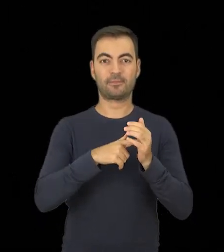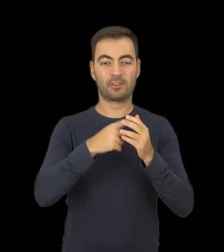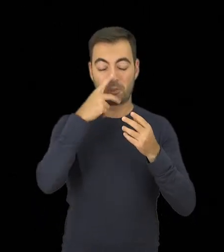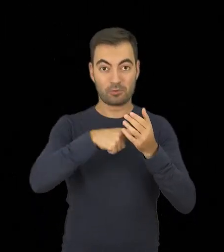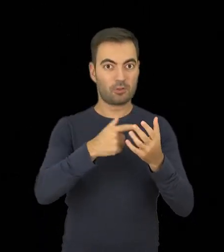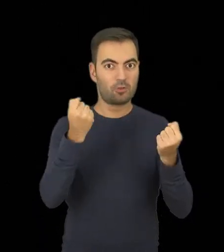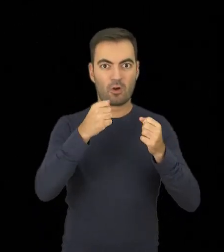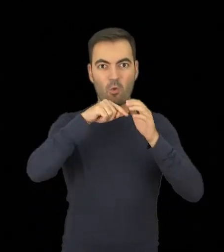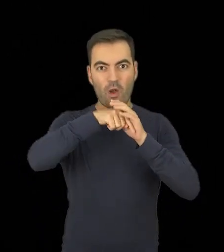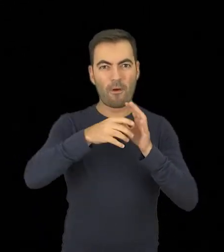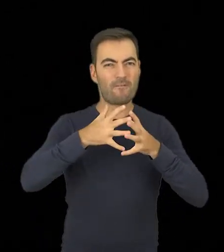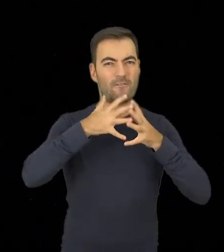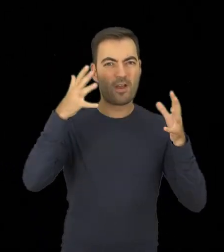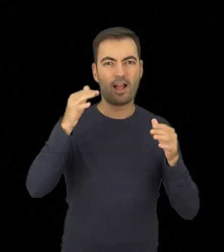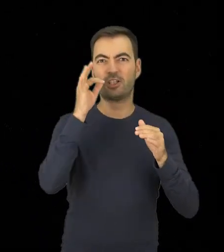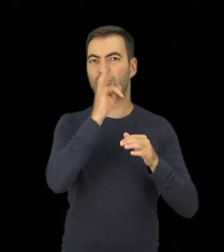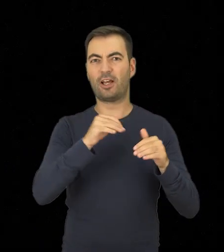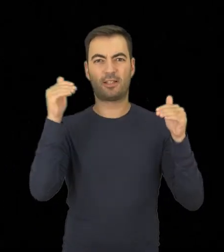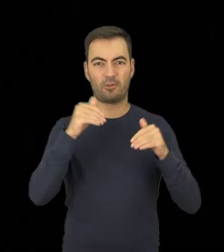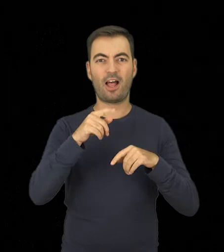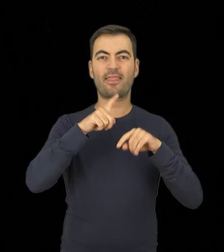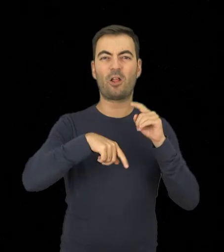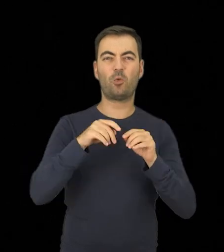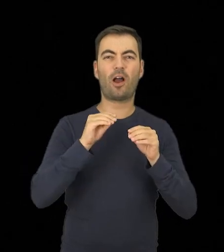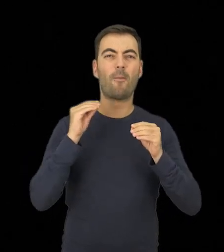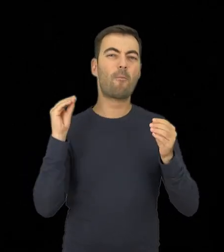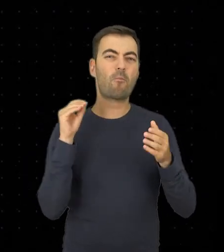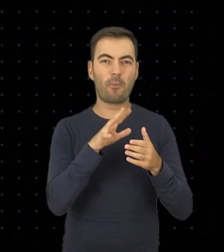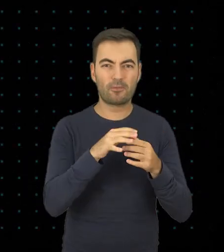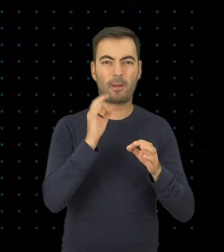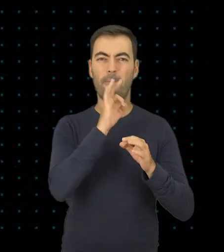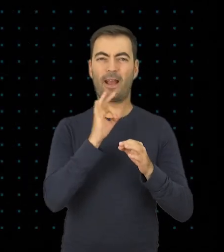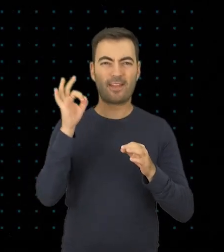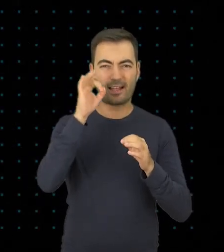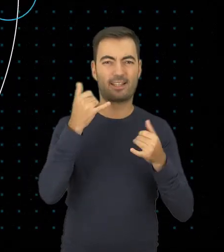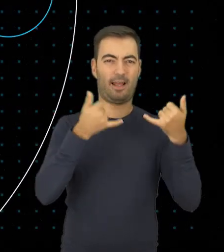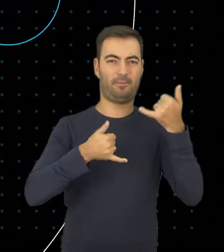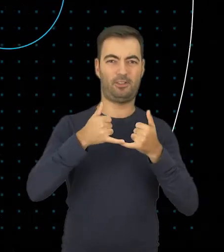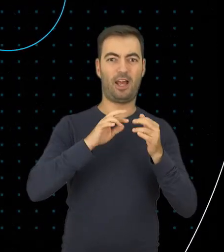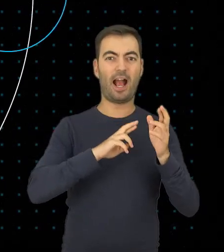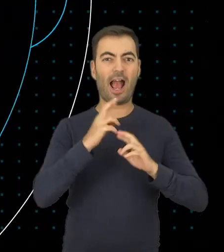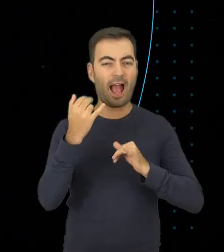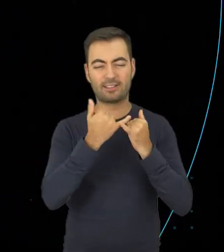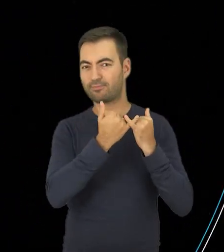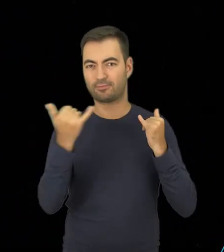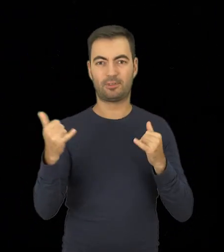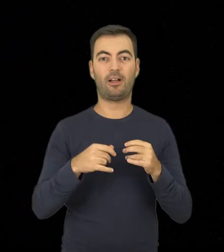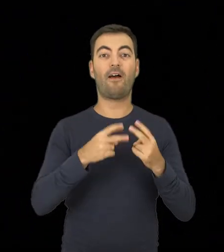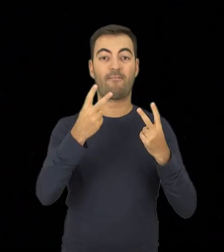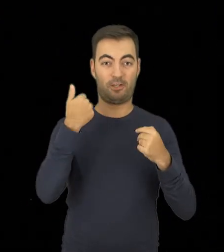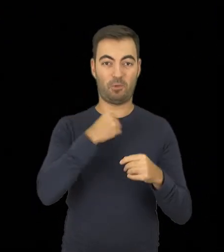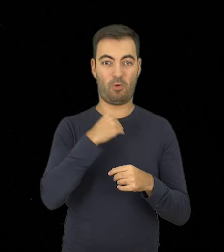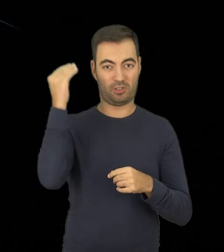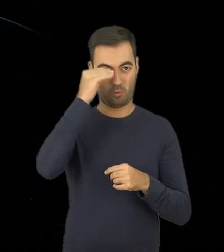dotąd terytoria, naturę promienia twórczości, kolejne pierwiastki chemiczne i reakcje jądrowe. Ważną rolę odegrali w tym